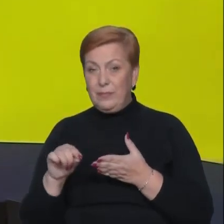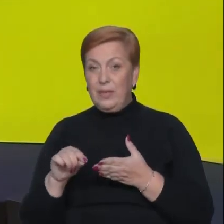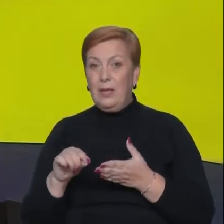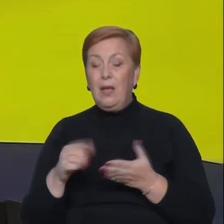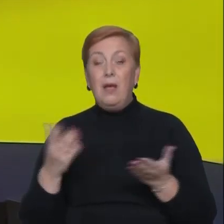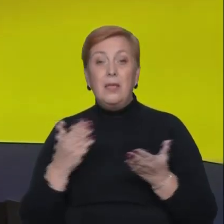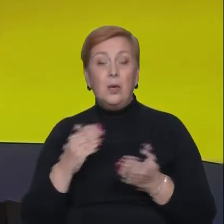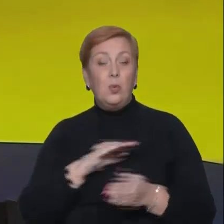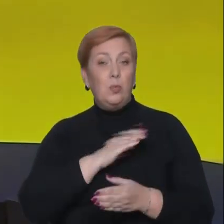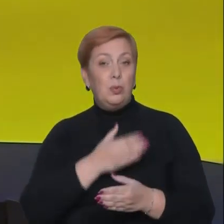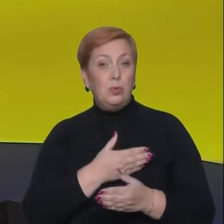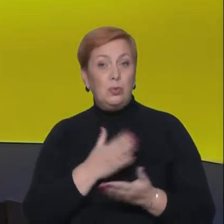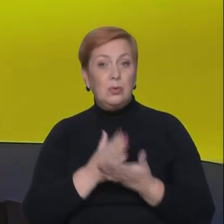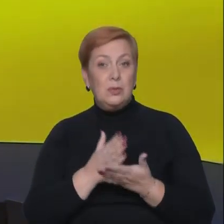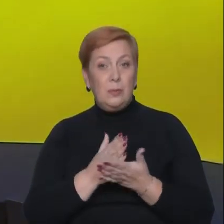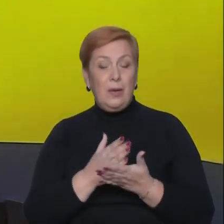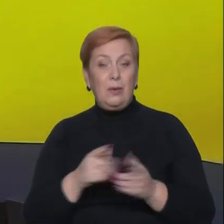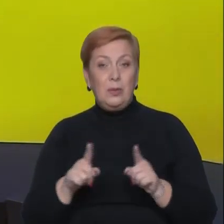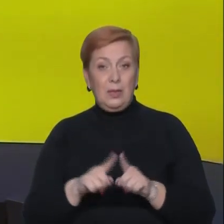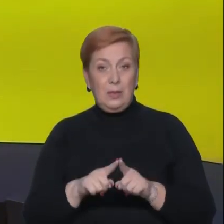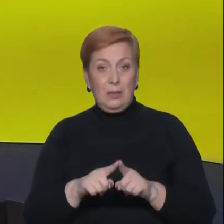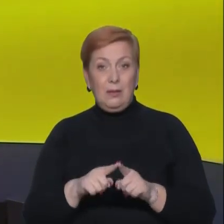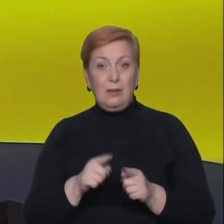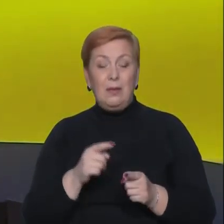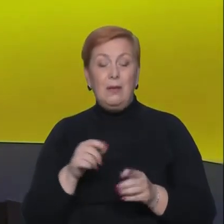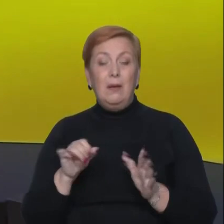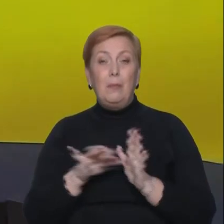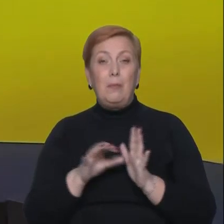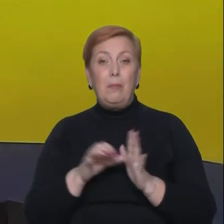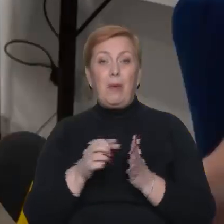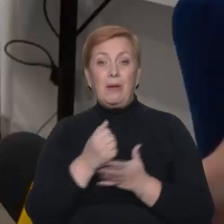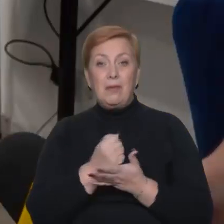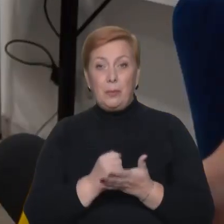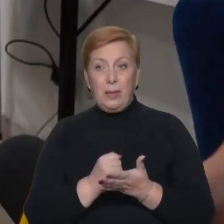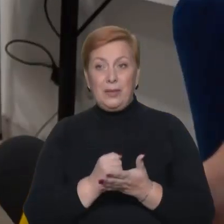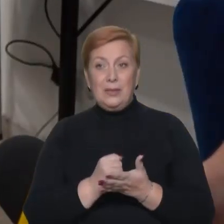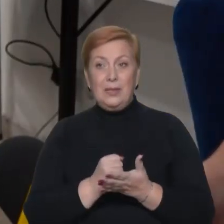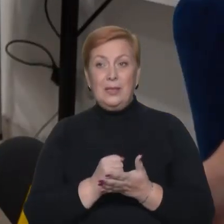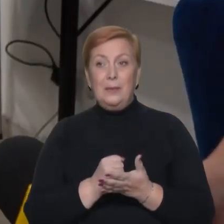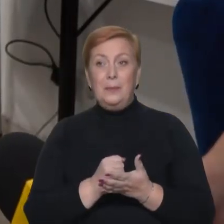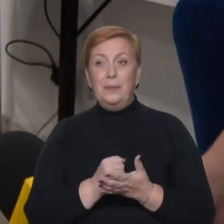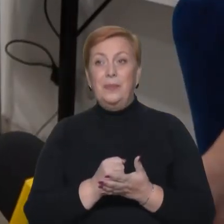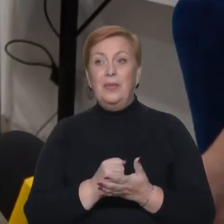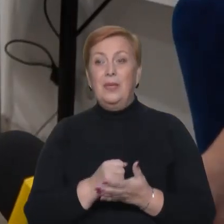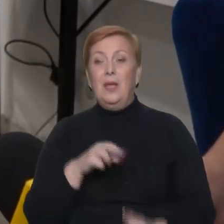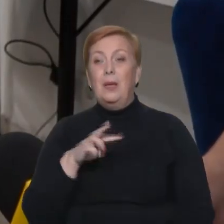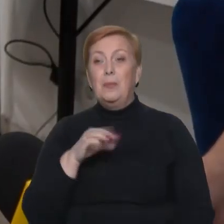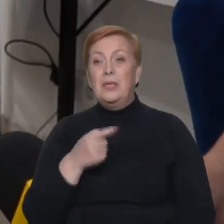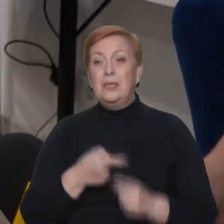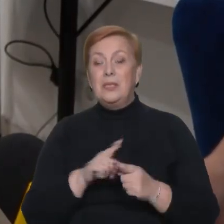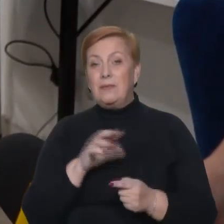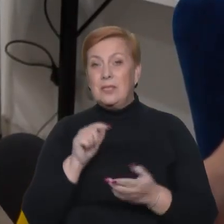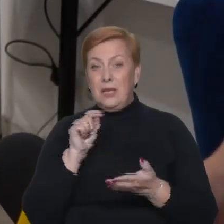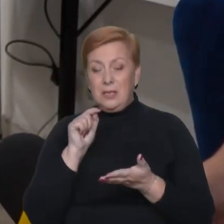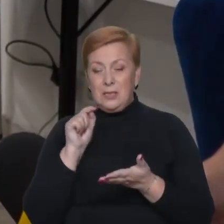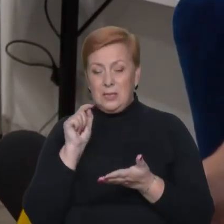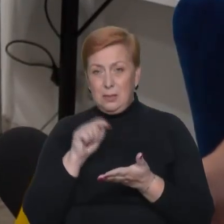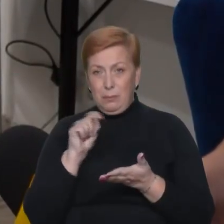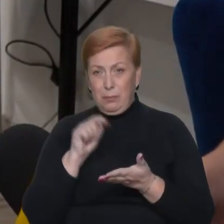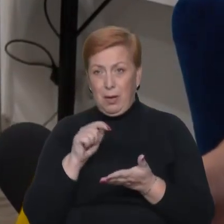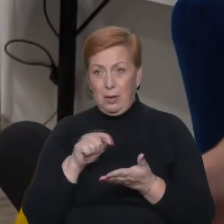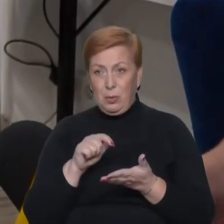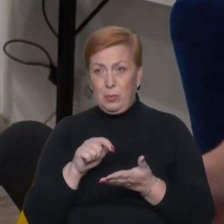павербанки і як вони виглядають? Дивіться. Ми все це припарюємо, потім із цього